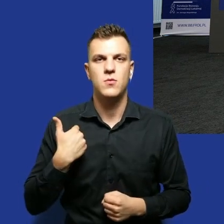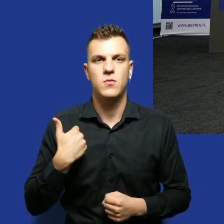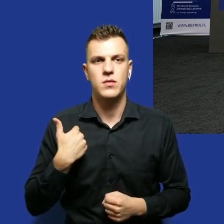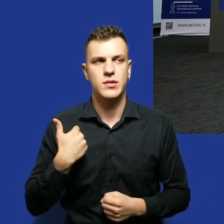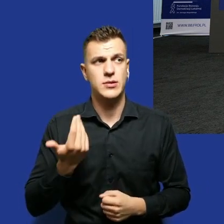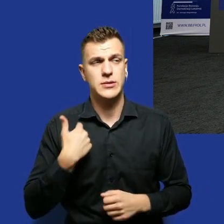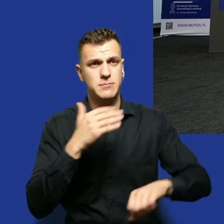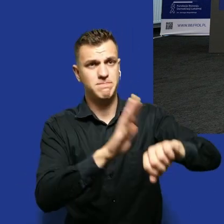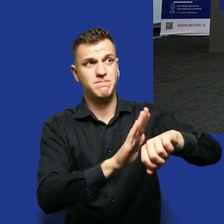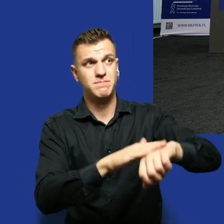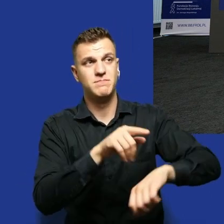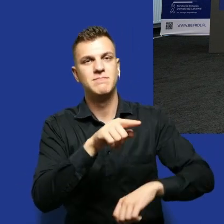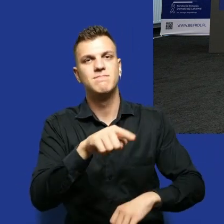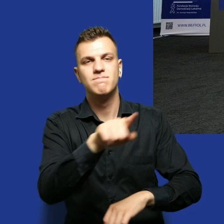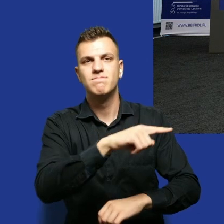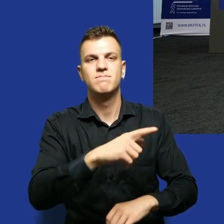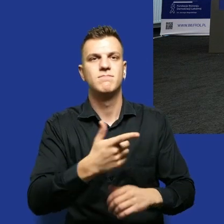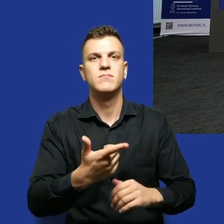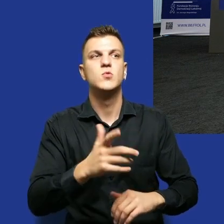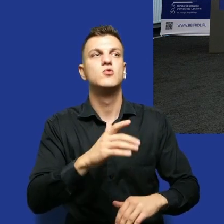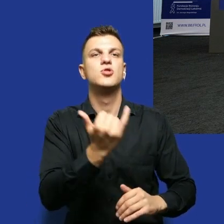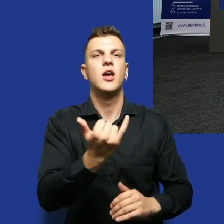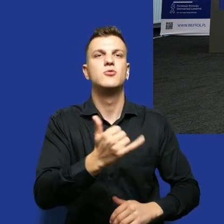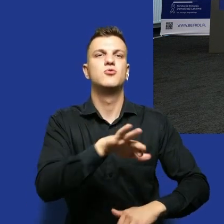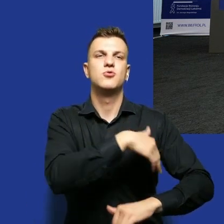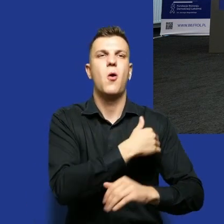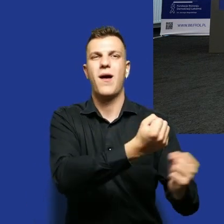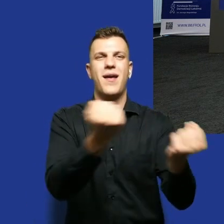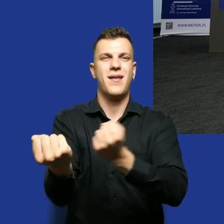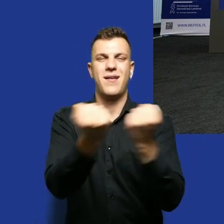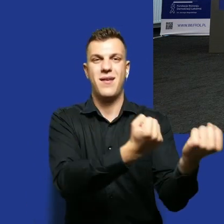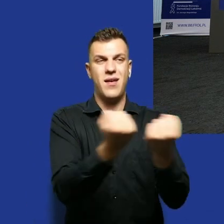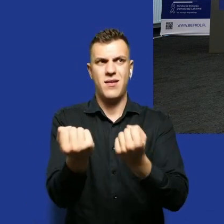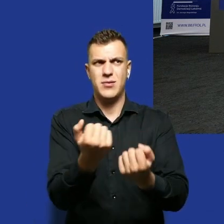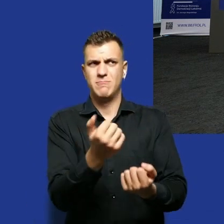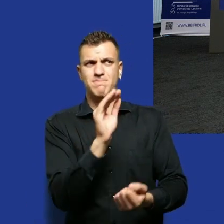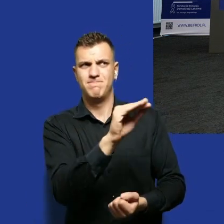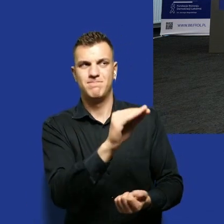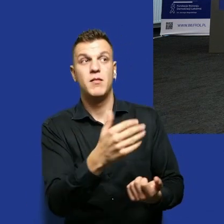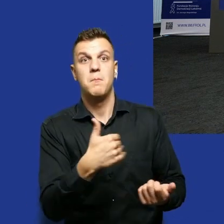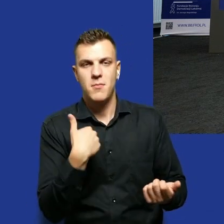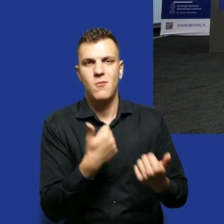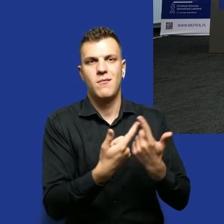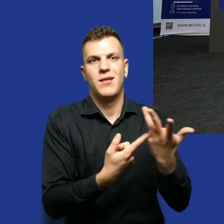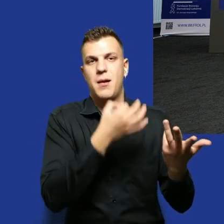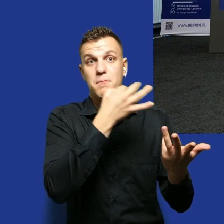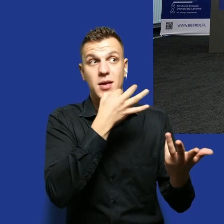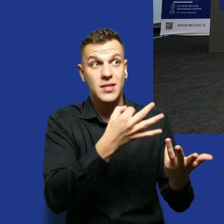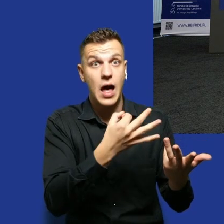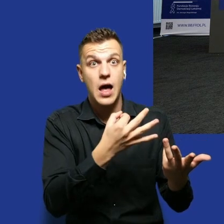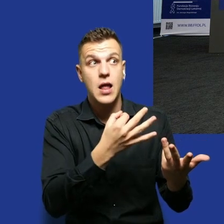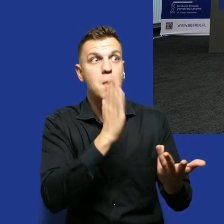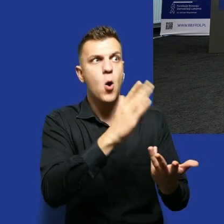bezpieczeństwo dzieci przewożonych do szkół i zadałam kilka pytań i zostałam potraktowana jak wróg